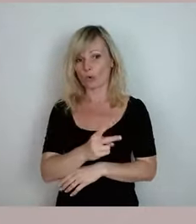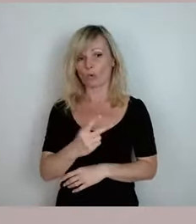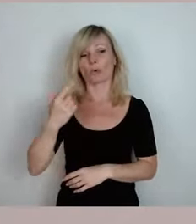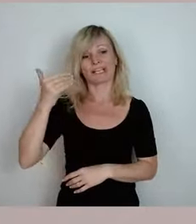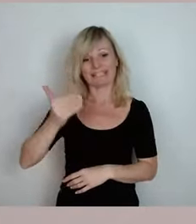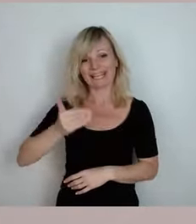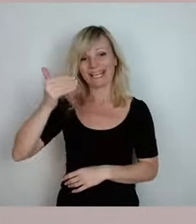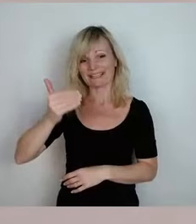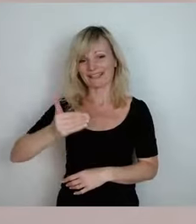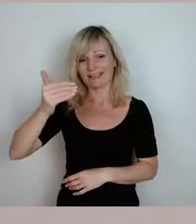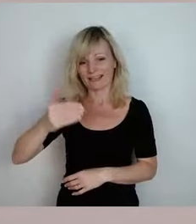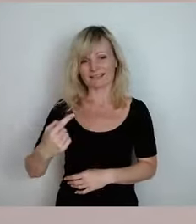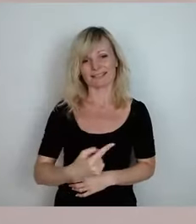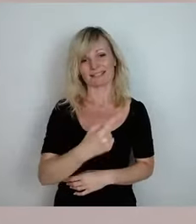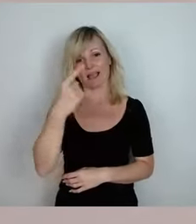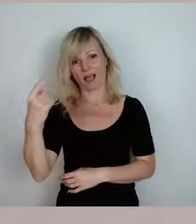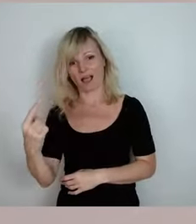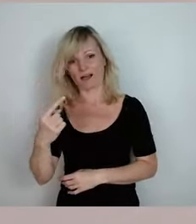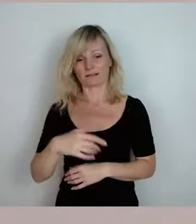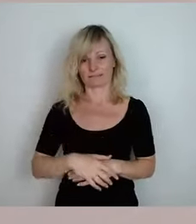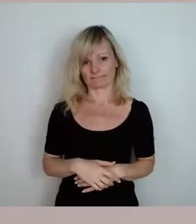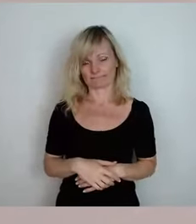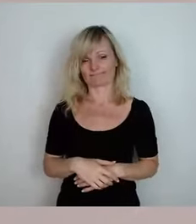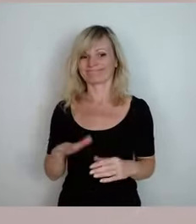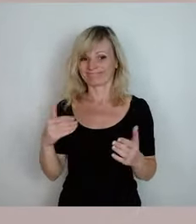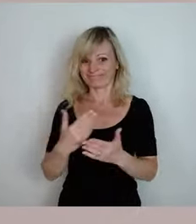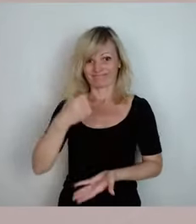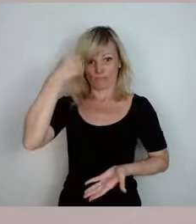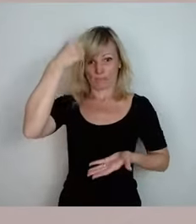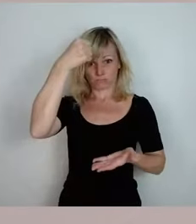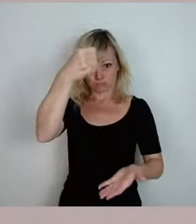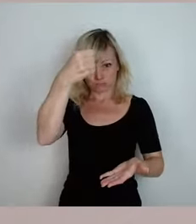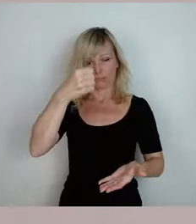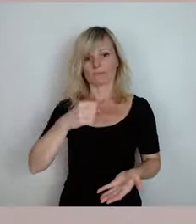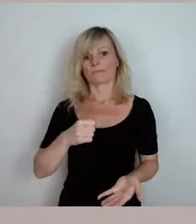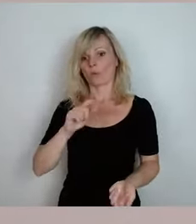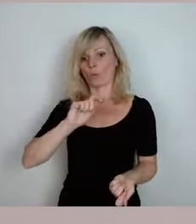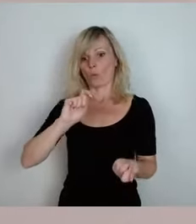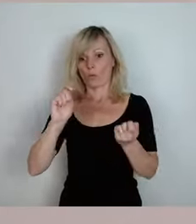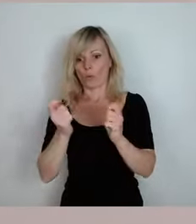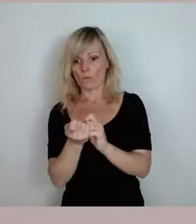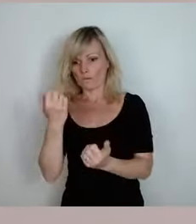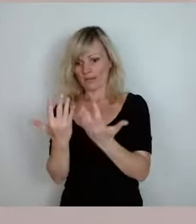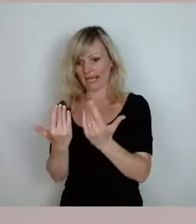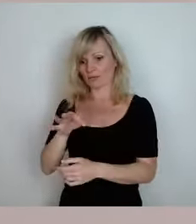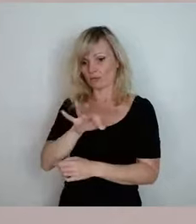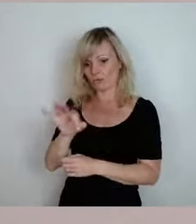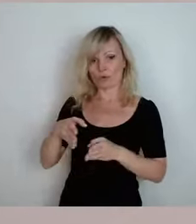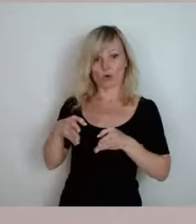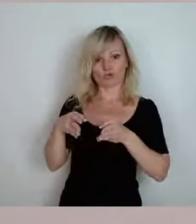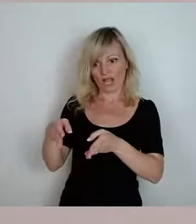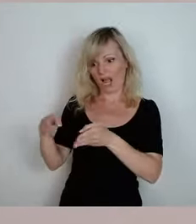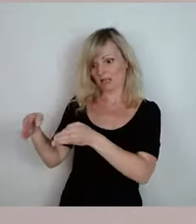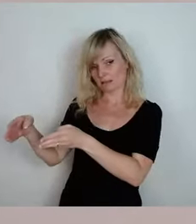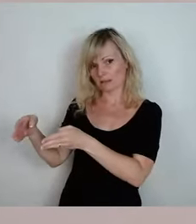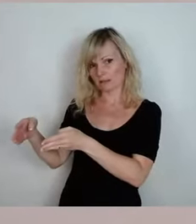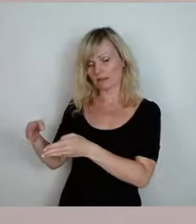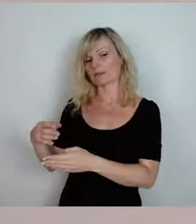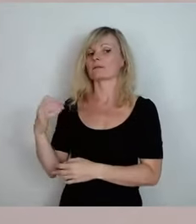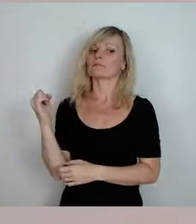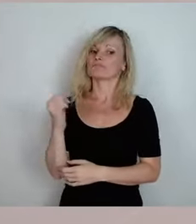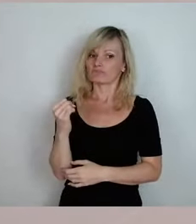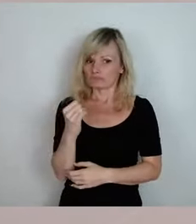Betrag, wenn Sie das in Straßen umsetzen, dann ist das schon ein wirklich auch nennenswerter